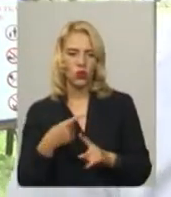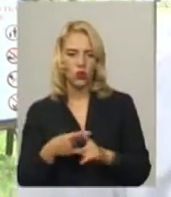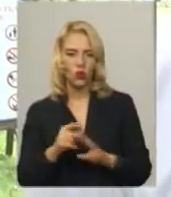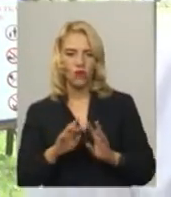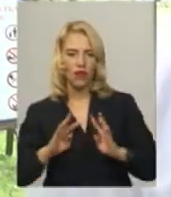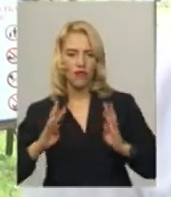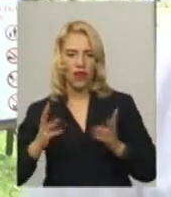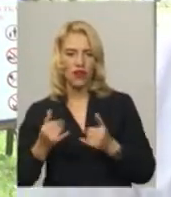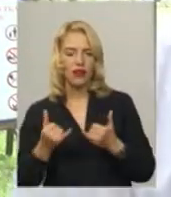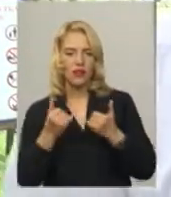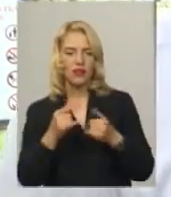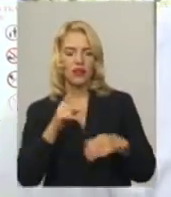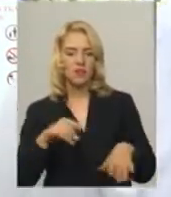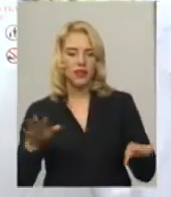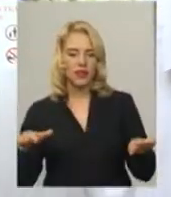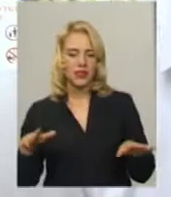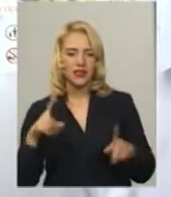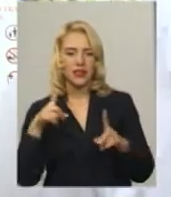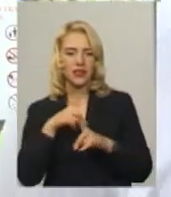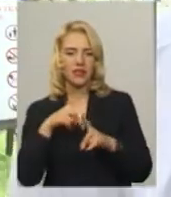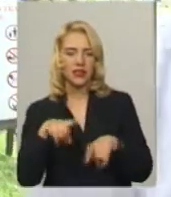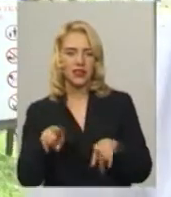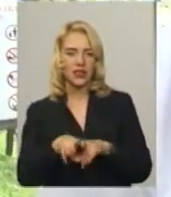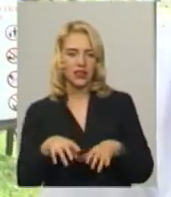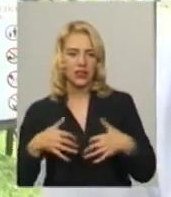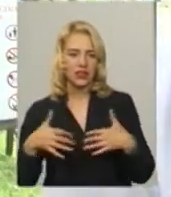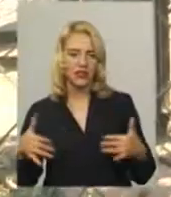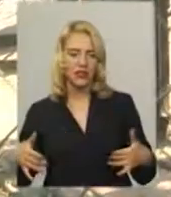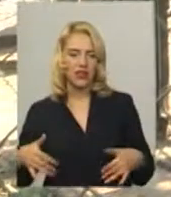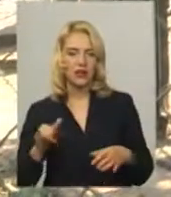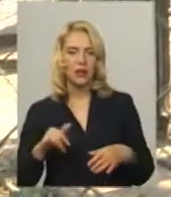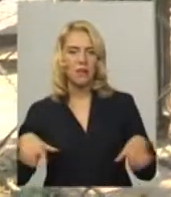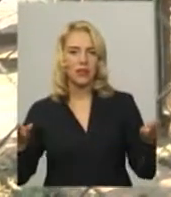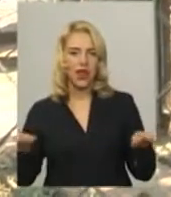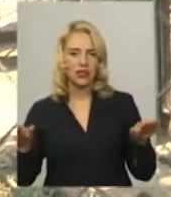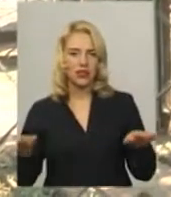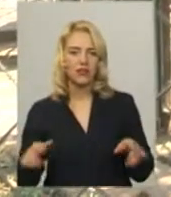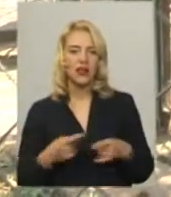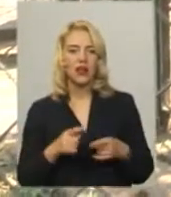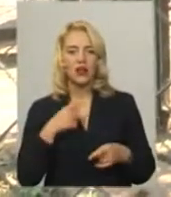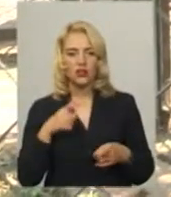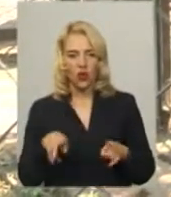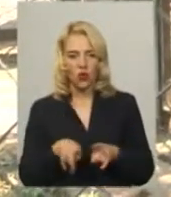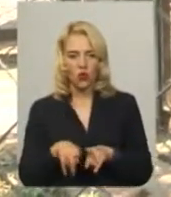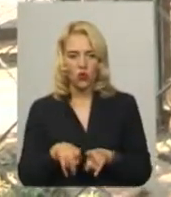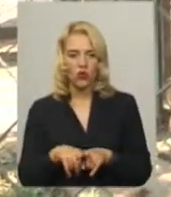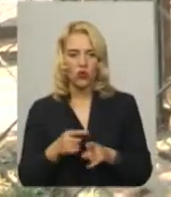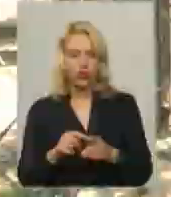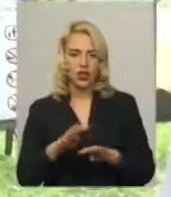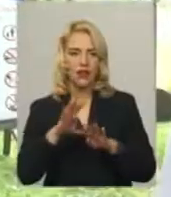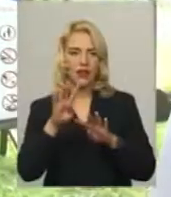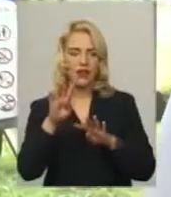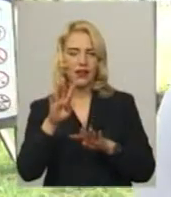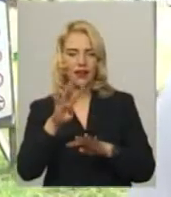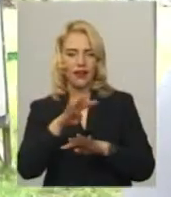для птиці, для невеликих таких звірів і птахів. Також, каже Олександр Боднарчук, клітки тварин відповідають нормам.